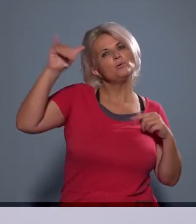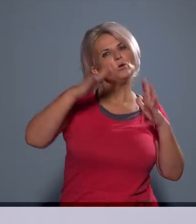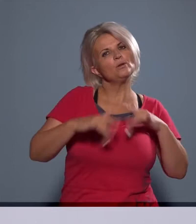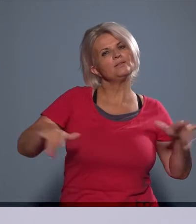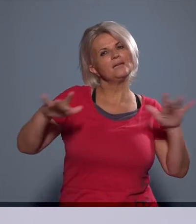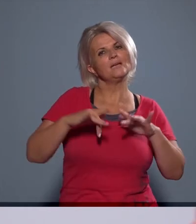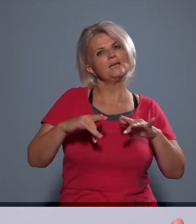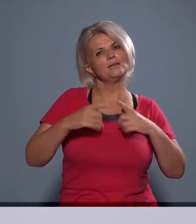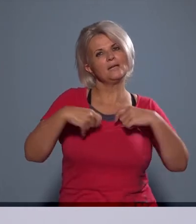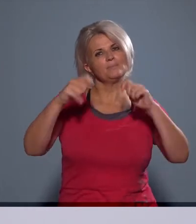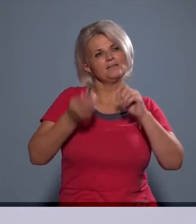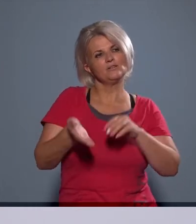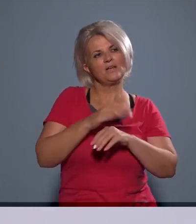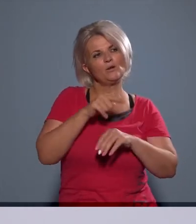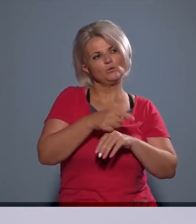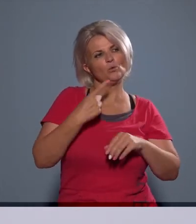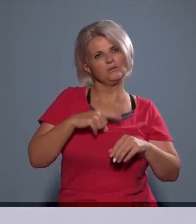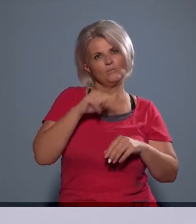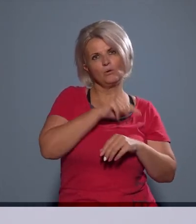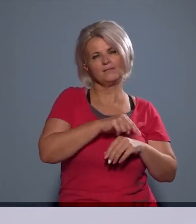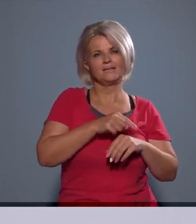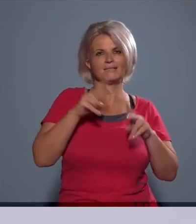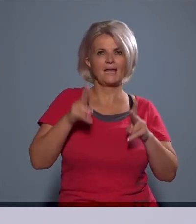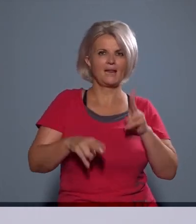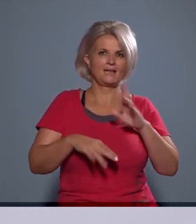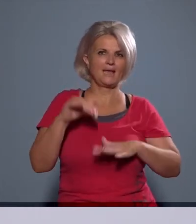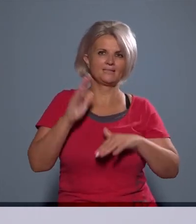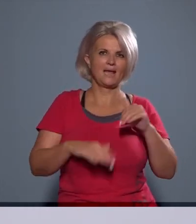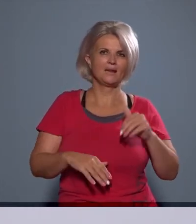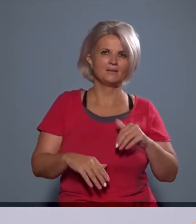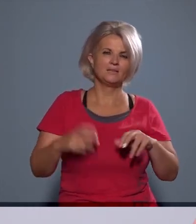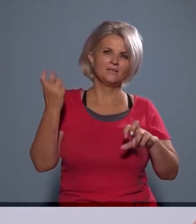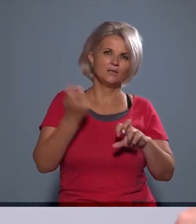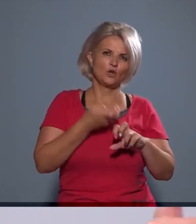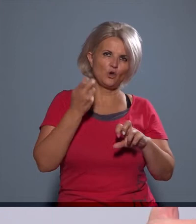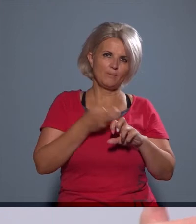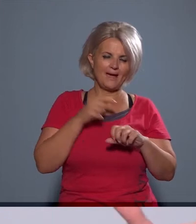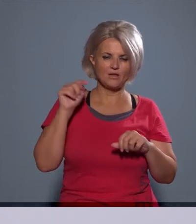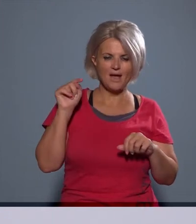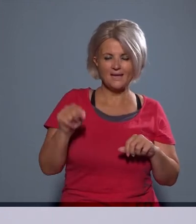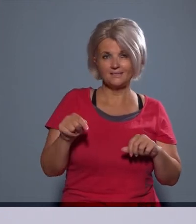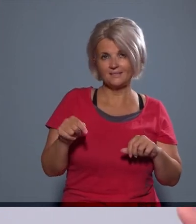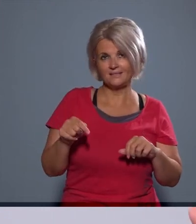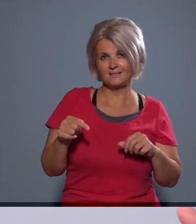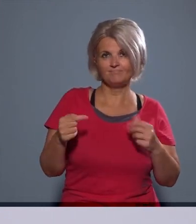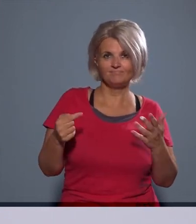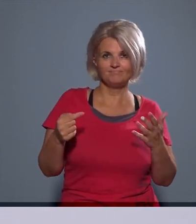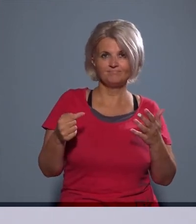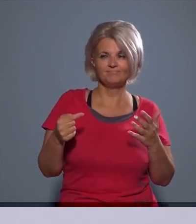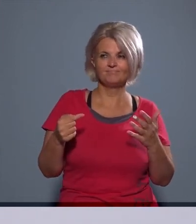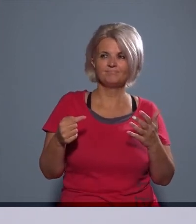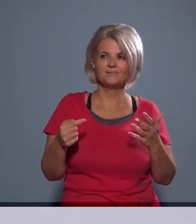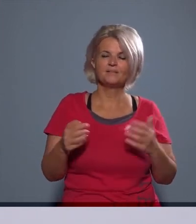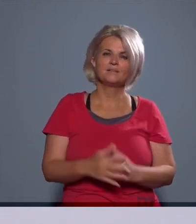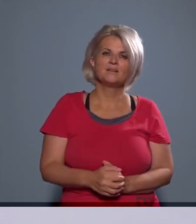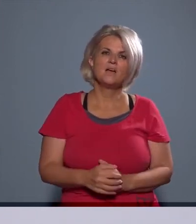előtt már ott volt, akkor ezt a helyzetet valamilyen módon kezelni kell. Kőbánya viszont ebből a, mondjuk így,